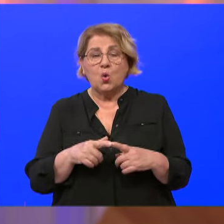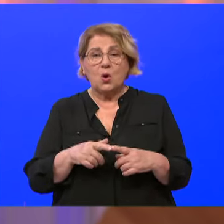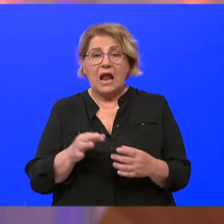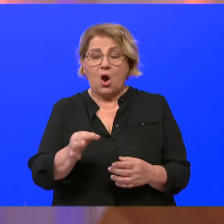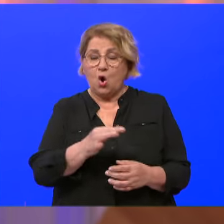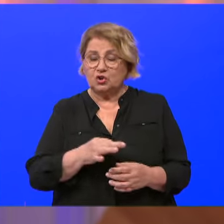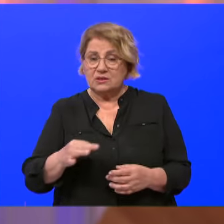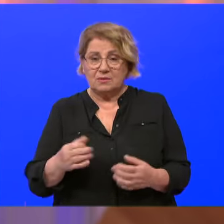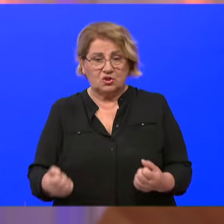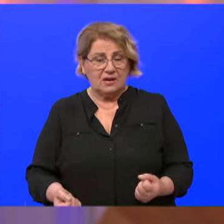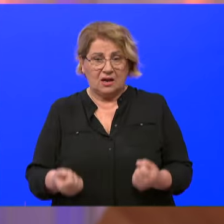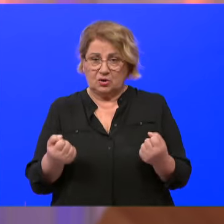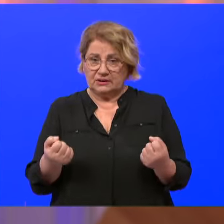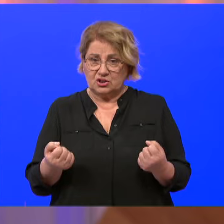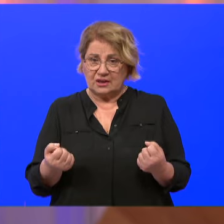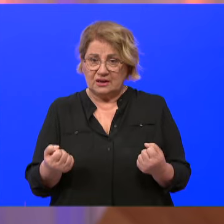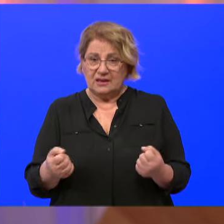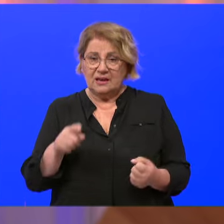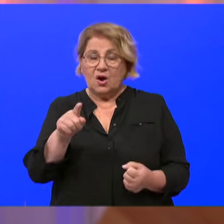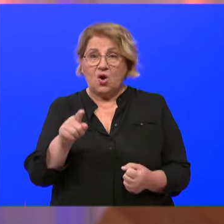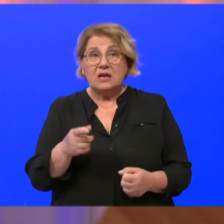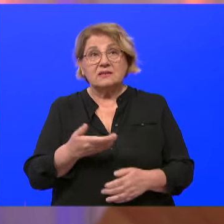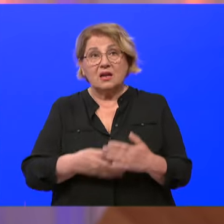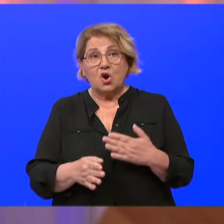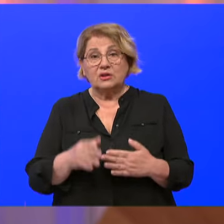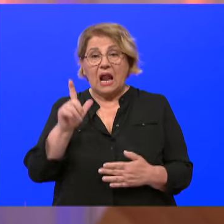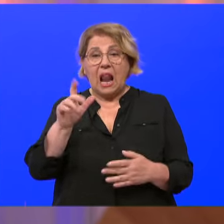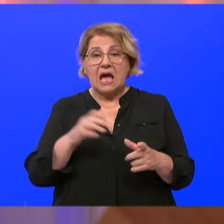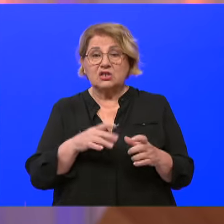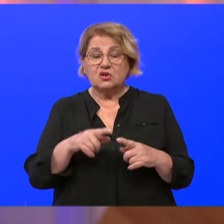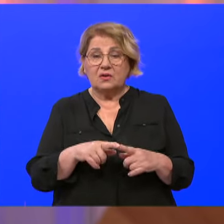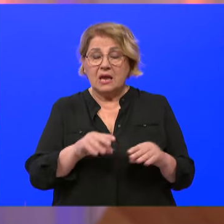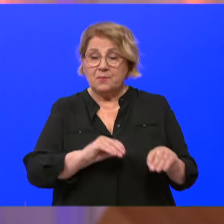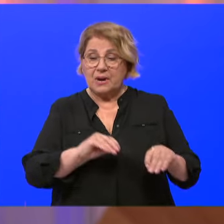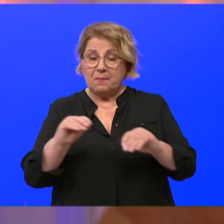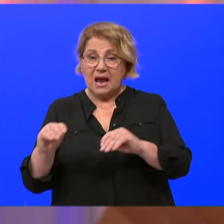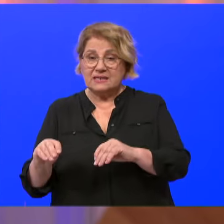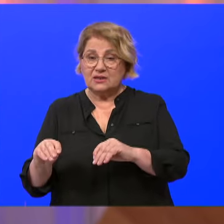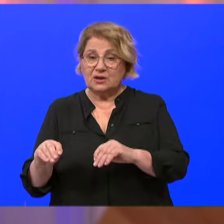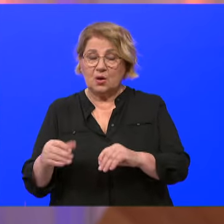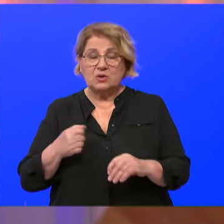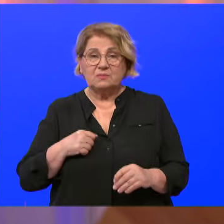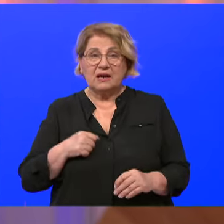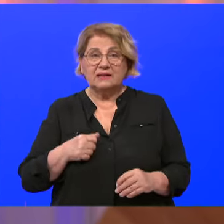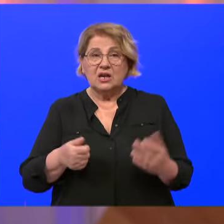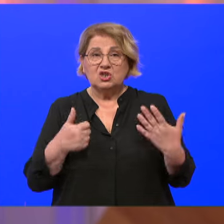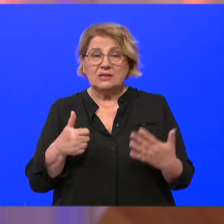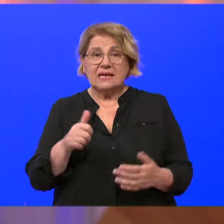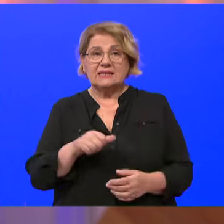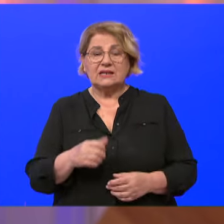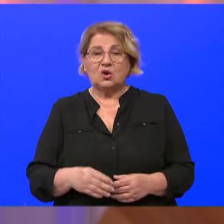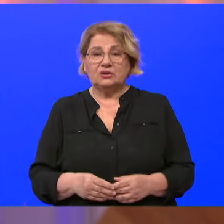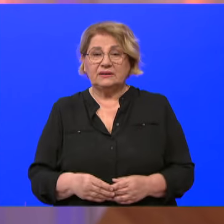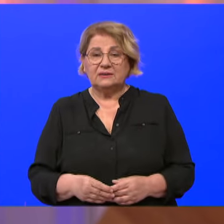izuzetno teško. Ja sam se skoro rodila na Lastovu, mamu su prebacili hidroavionom u Split 60. godine,